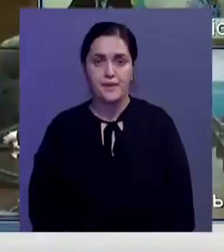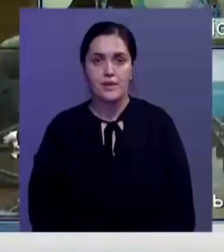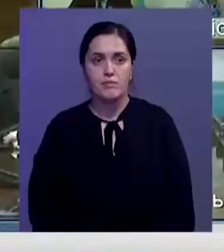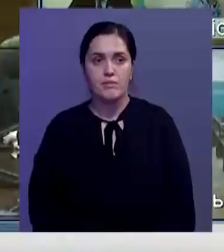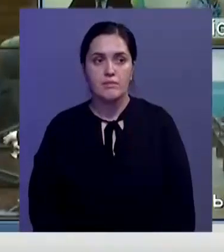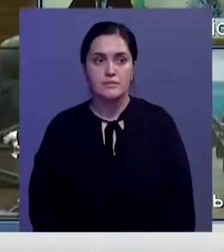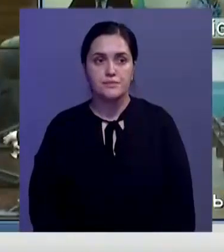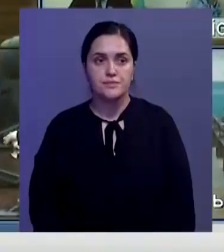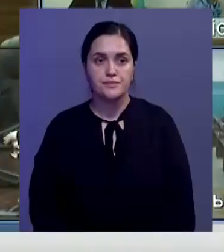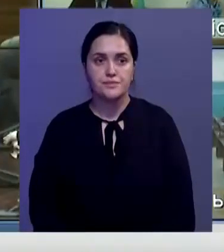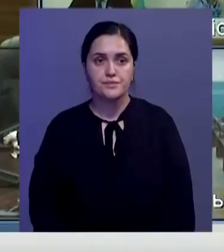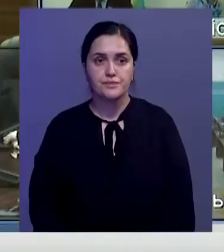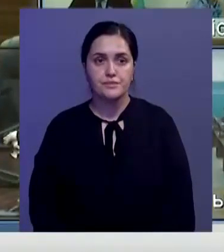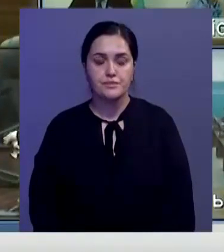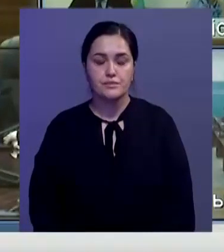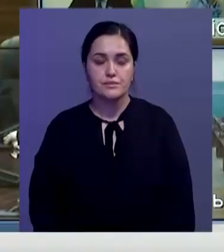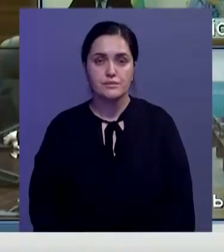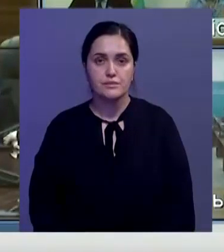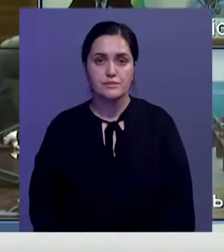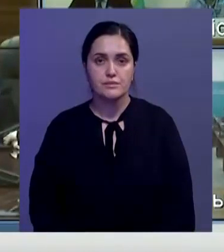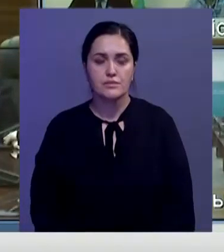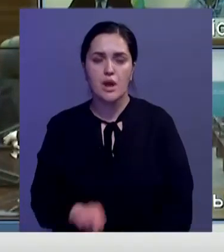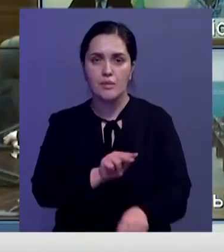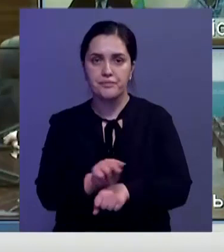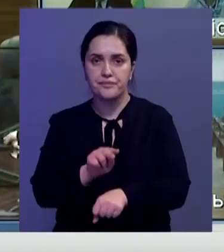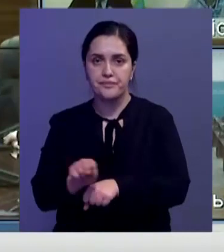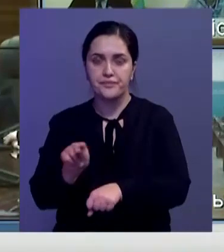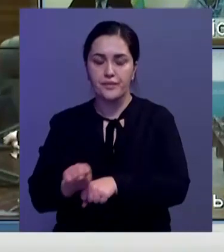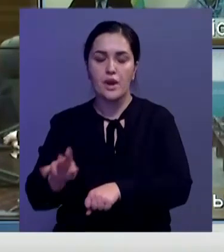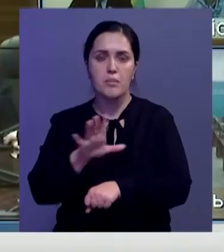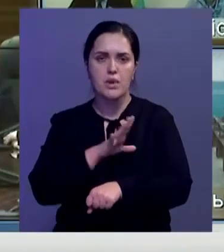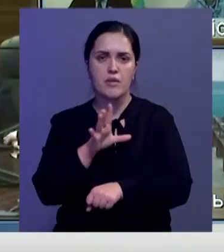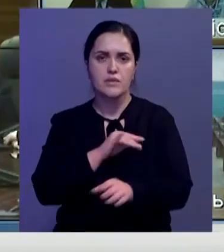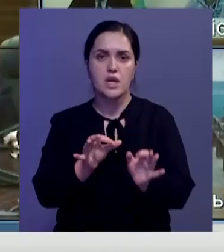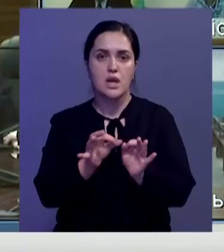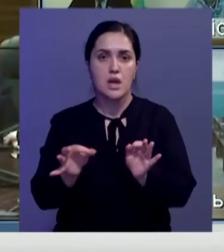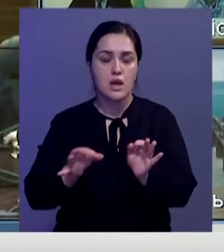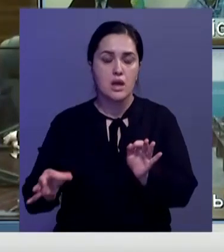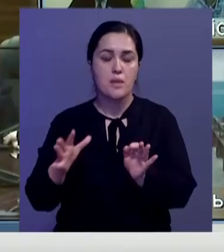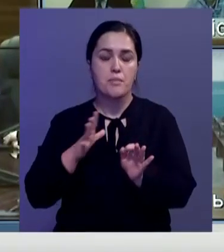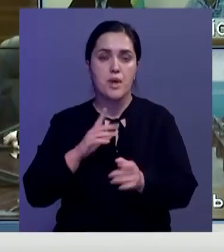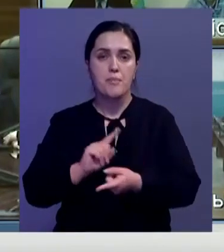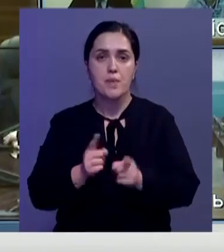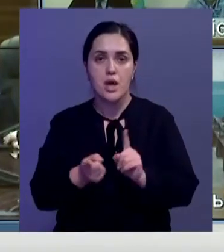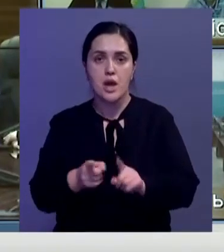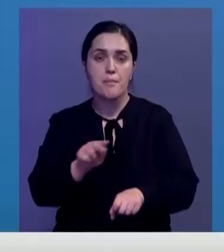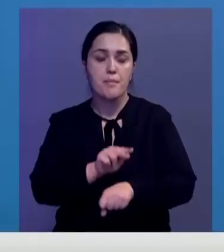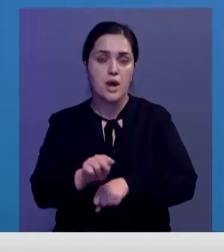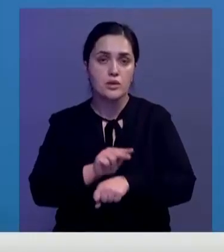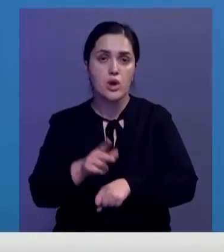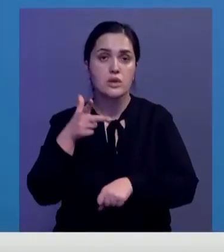Во всех регионах страны прошли обучение и переподготовку свыше 3,5 тысяч сотрудников